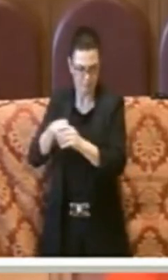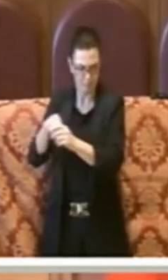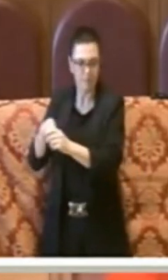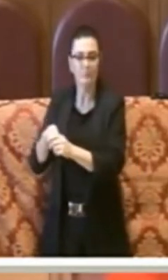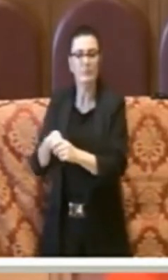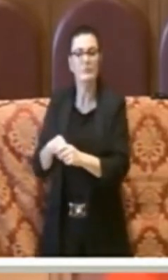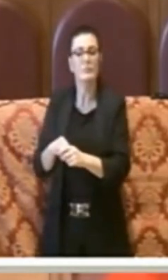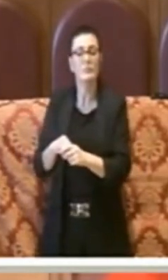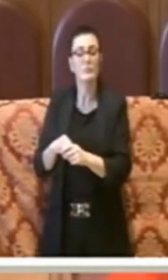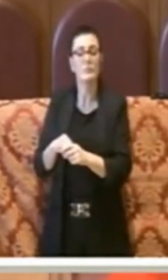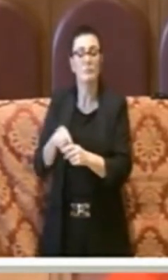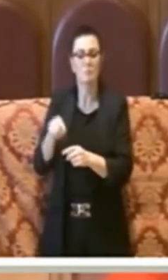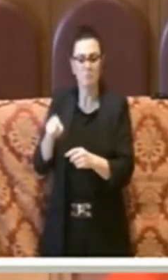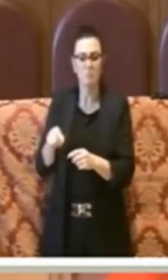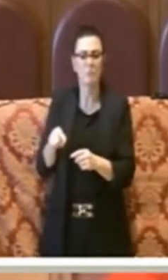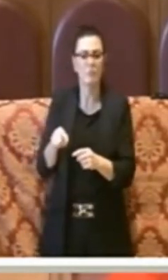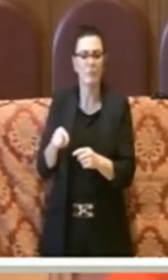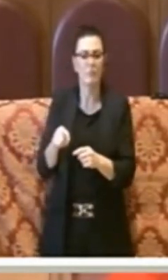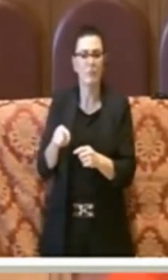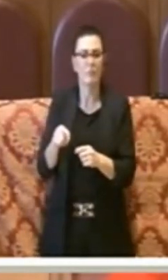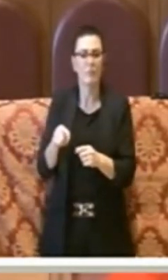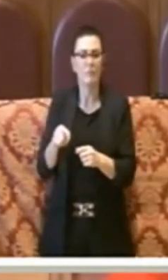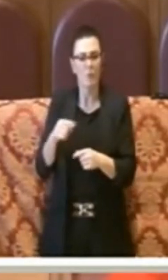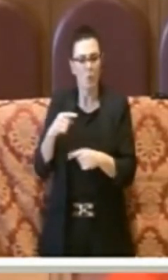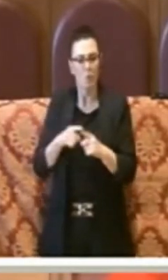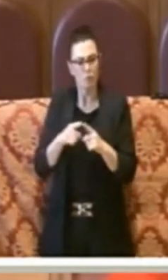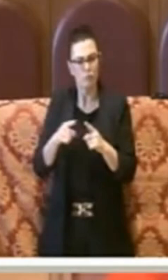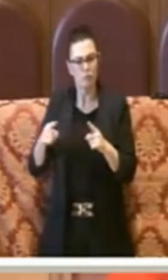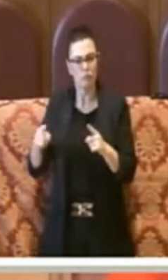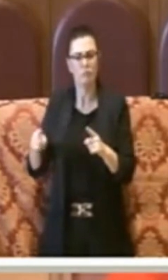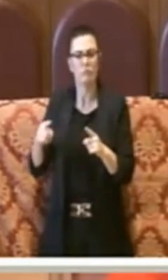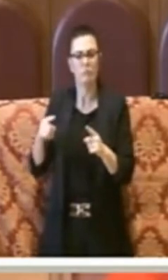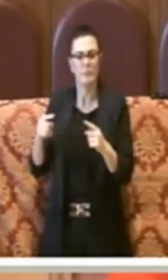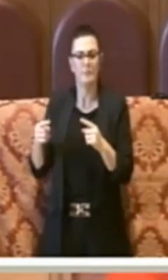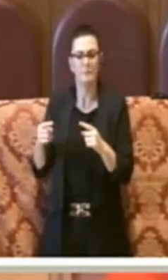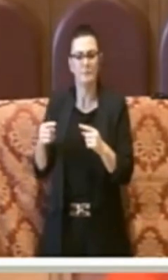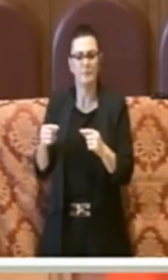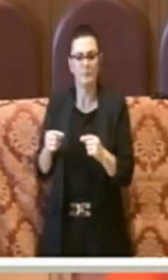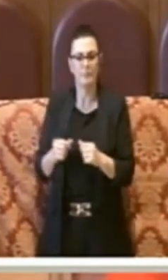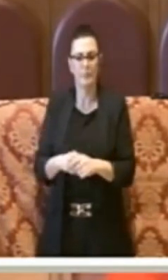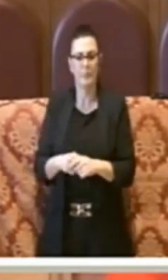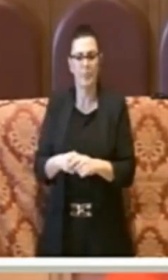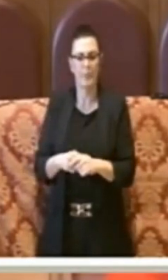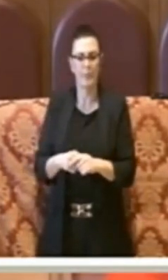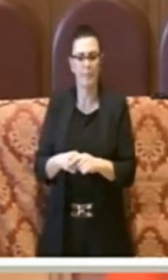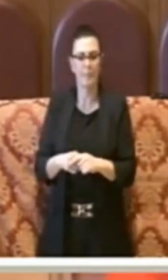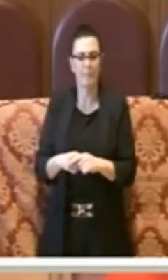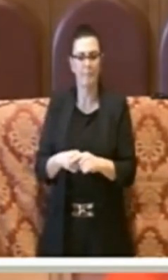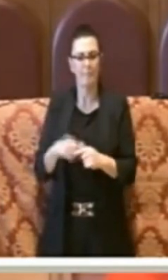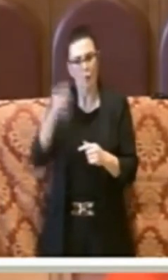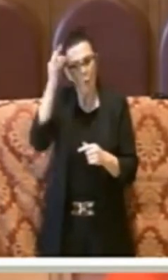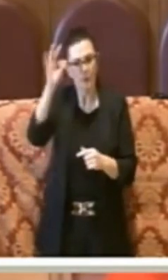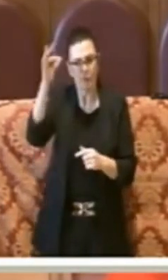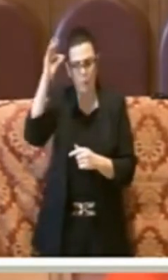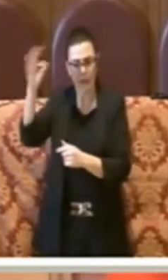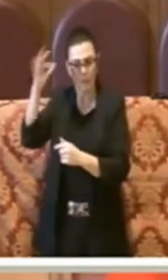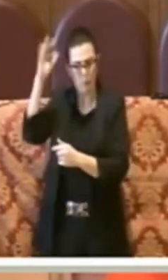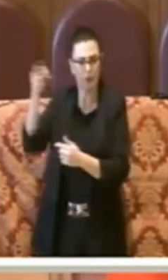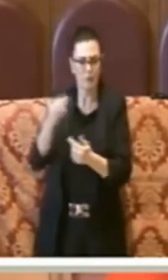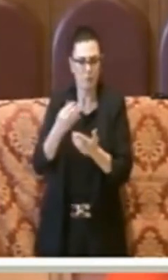Dopo un'ampia e forse la più ampia e prolungata rappresentazione di tutti quelli che sono gli obiettivi, a mia